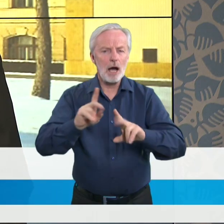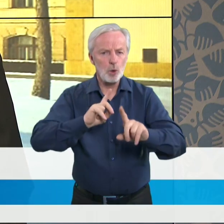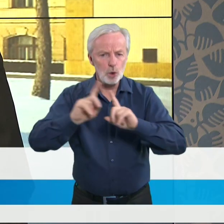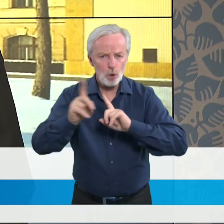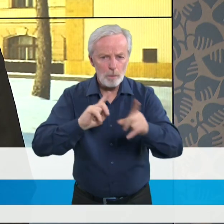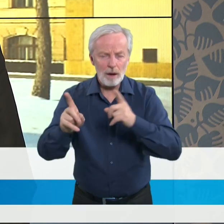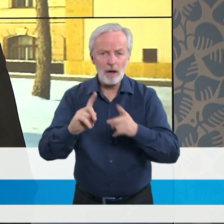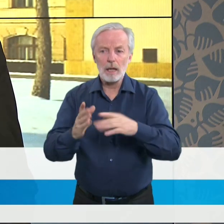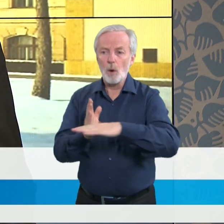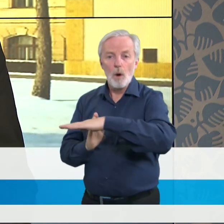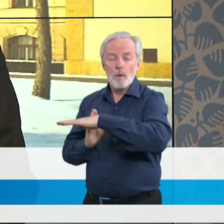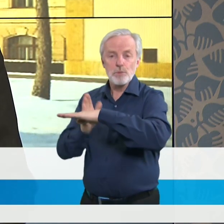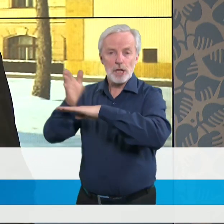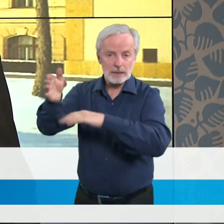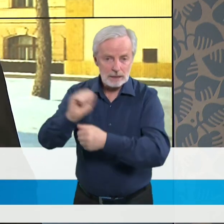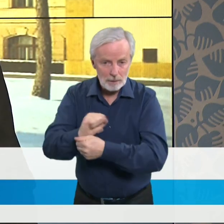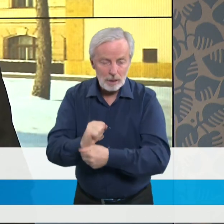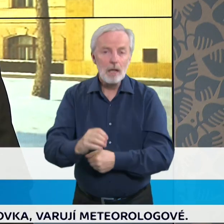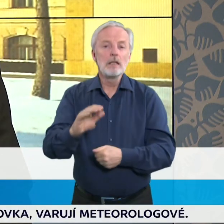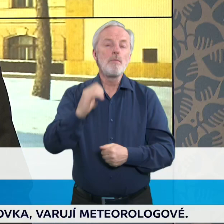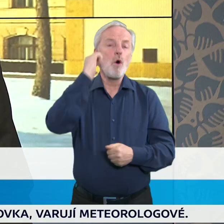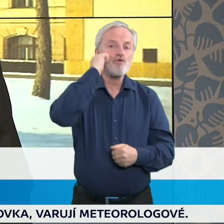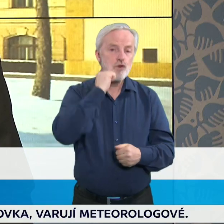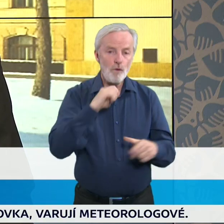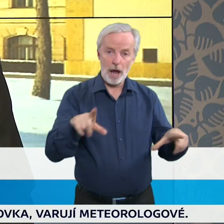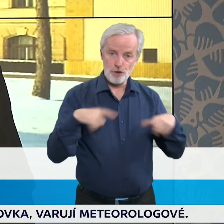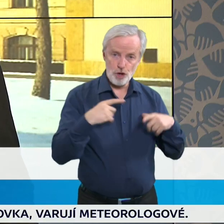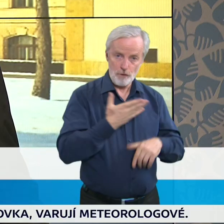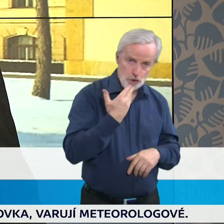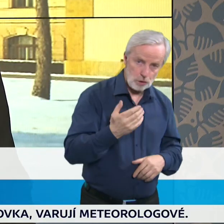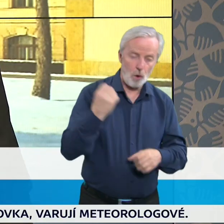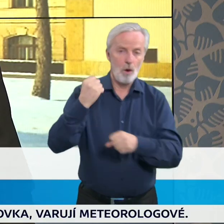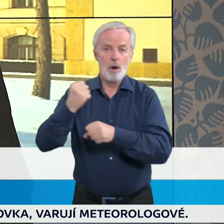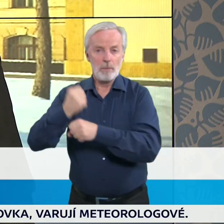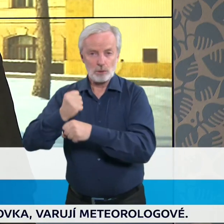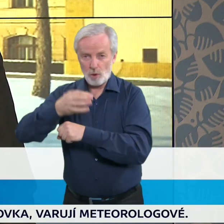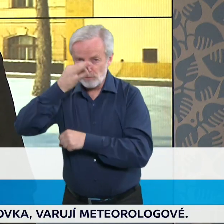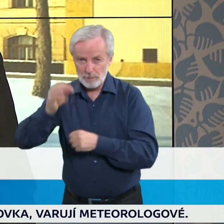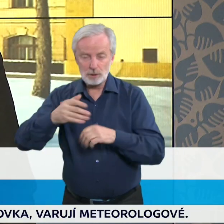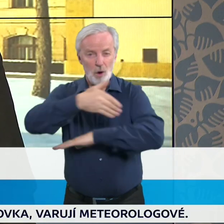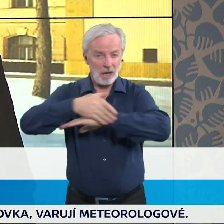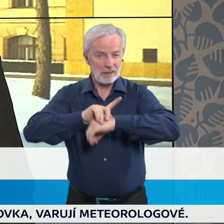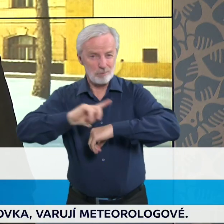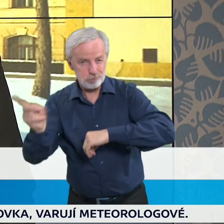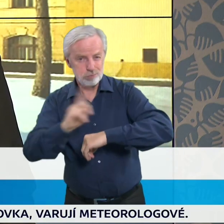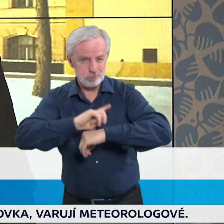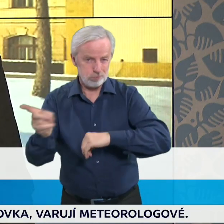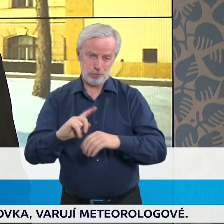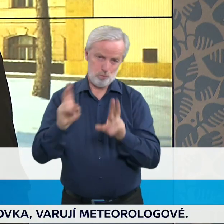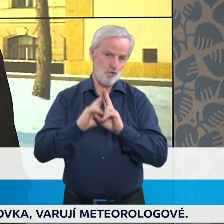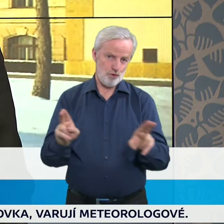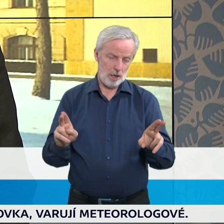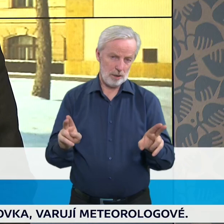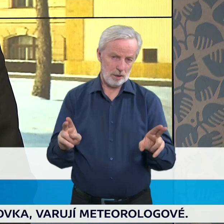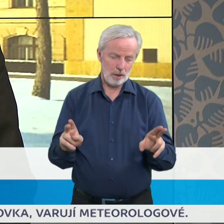pendlerů, nebo osob, které třeba jezdí za střídou péčí přes zelníce. A v tomto směru Česká republika stejně jako další státy